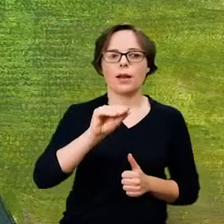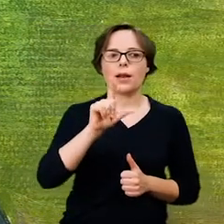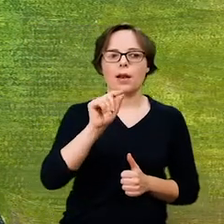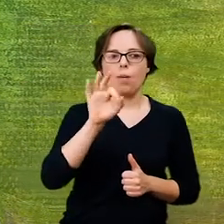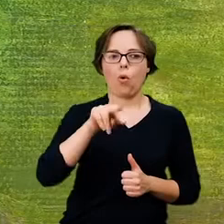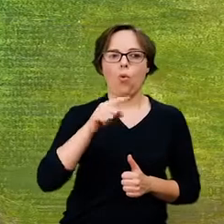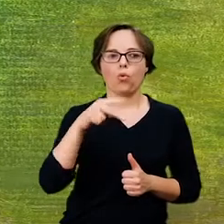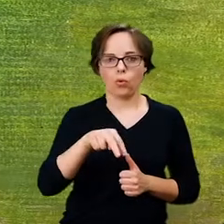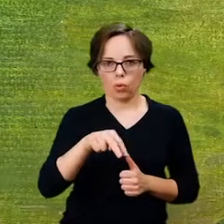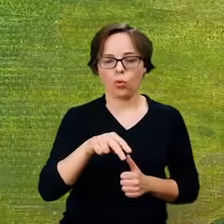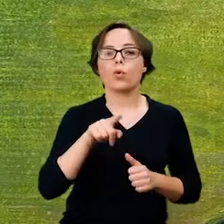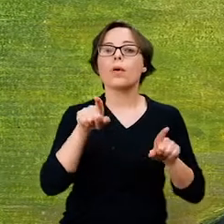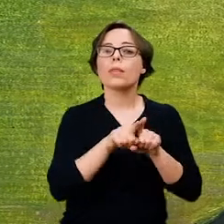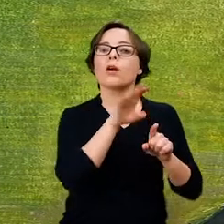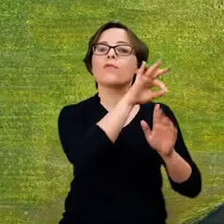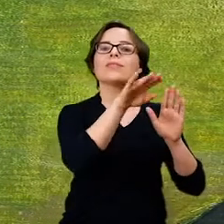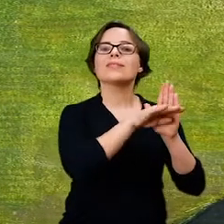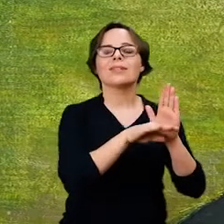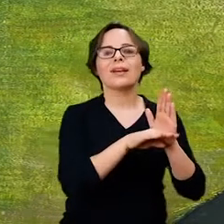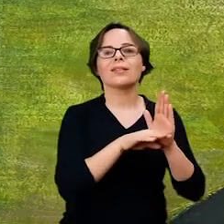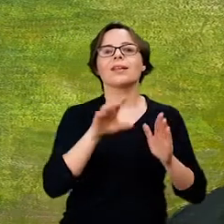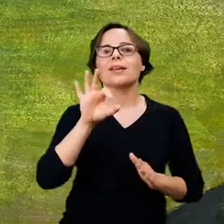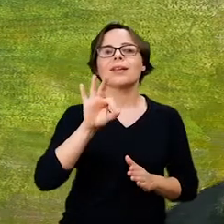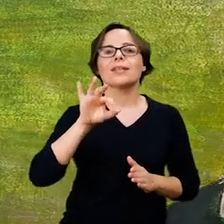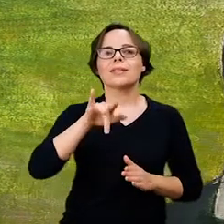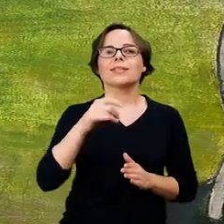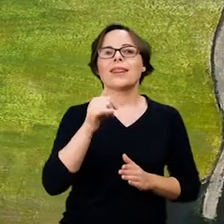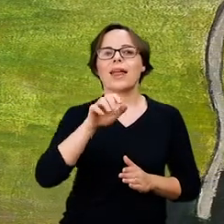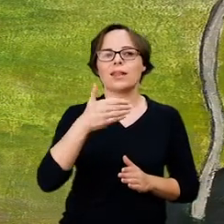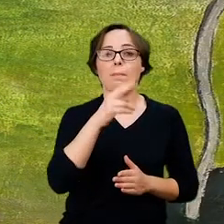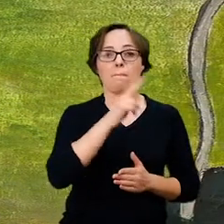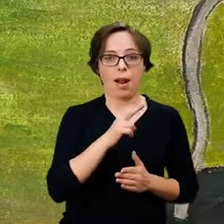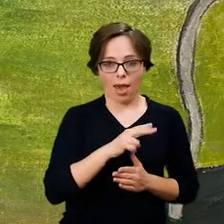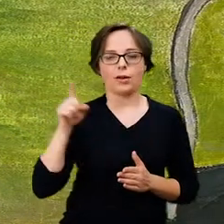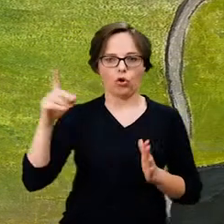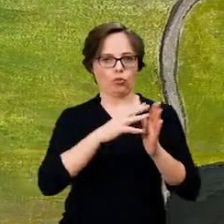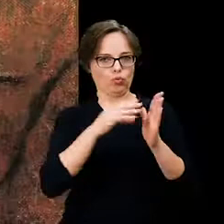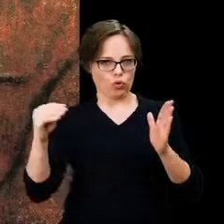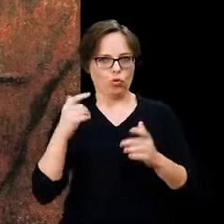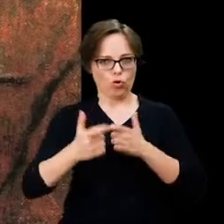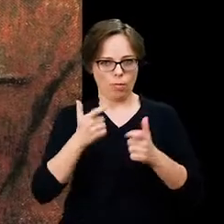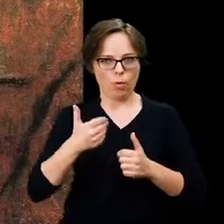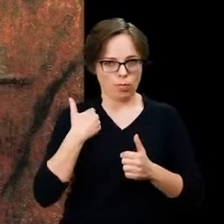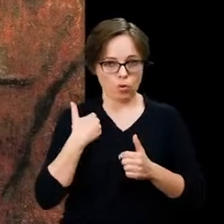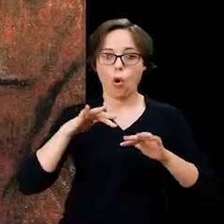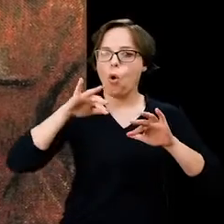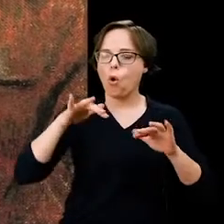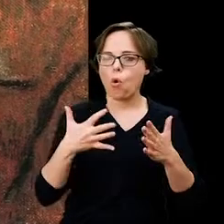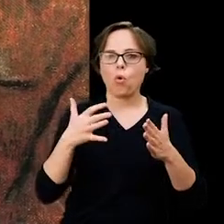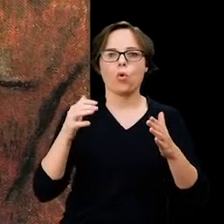podstawowe zasady syntetyzmu malarskiego wypracowane przez to środowisko artystyczne. Wyrazisty,